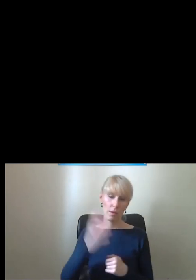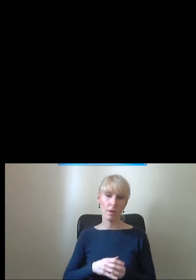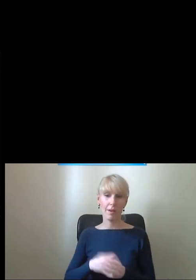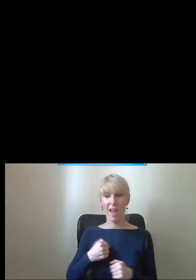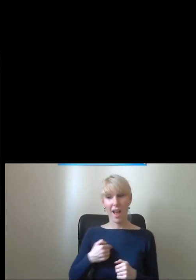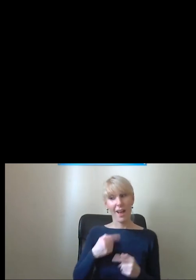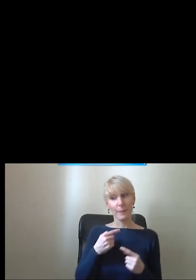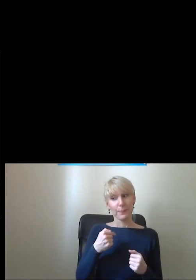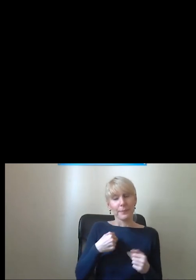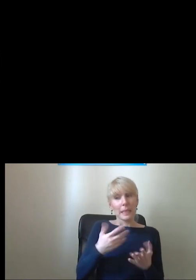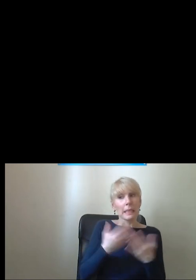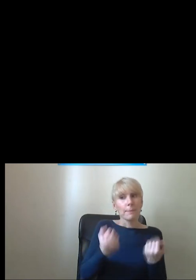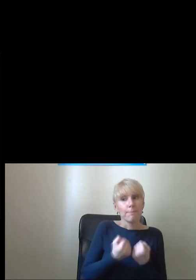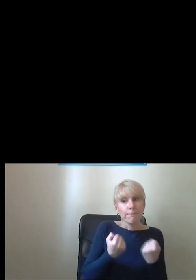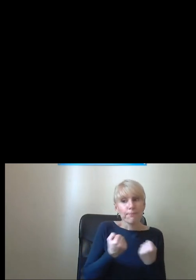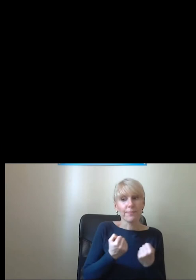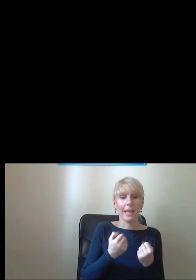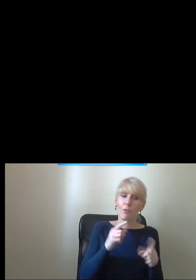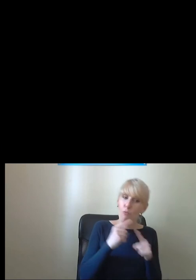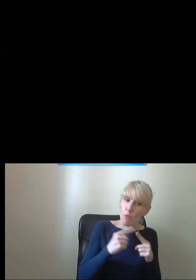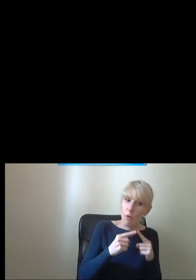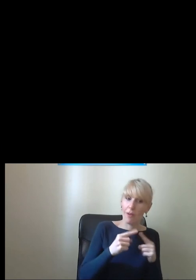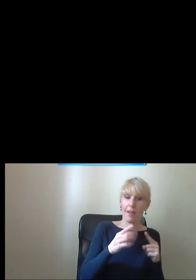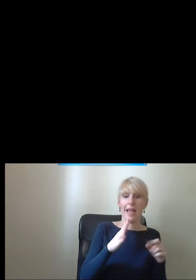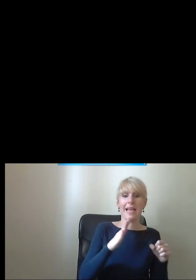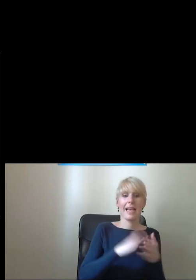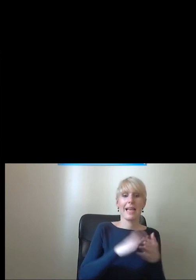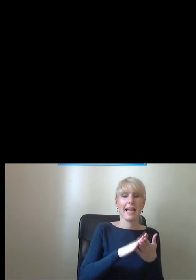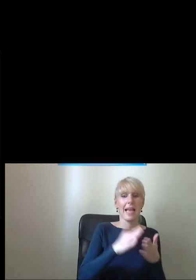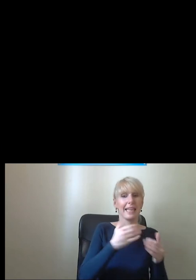brzmi. I ja uważam, że się nie da podróżować samemu